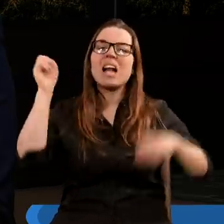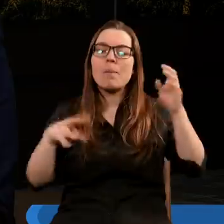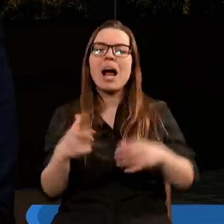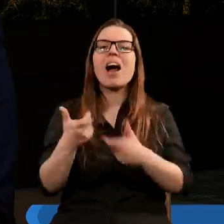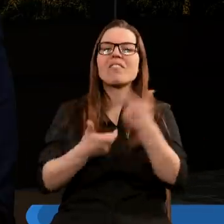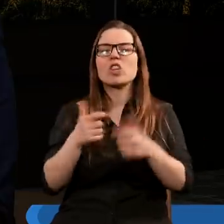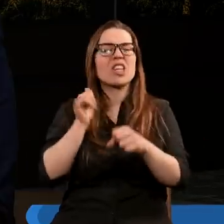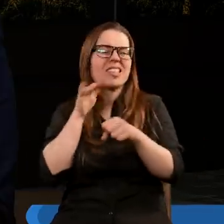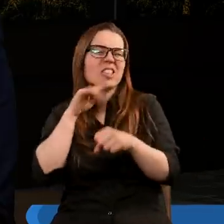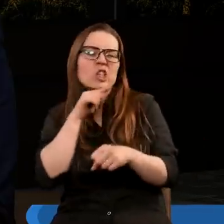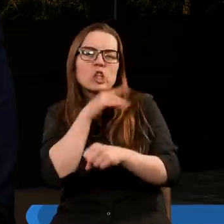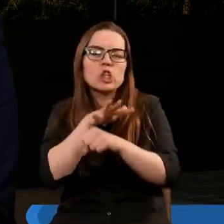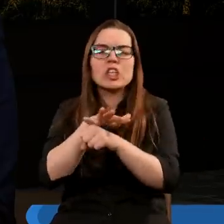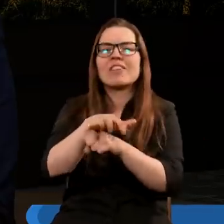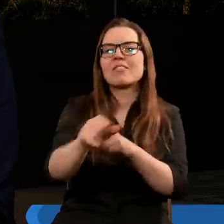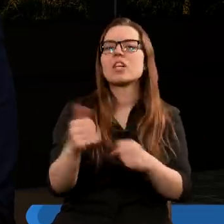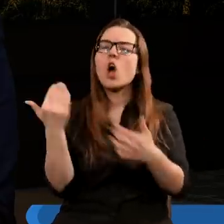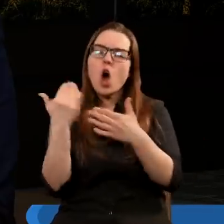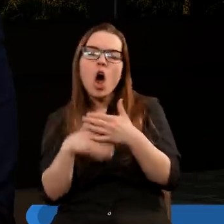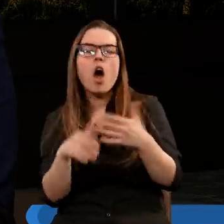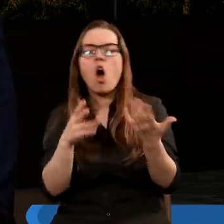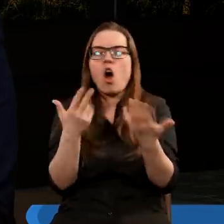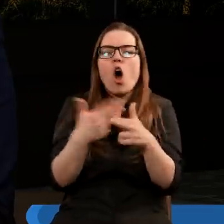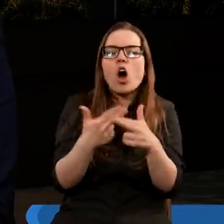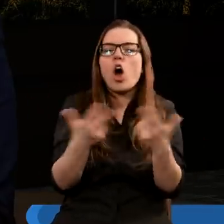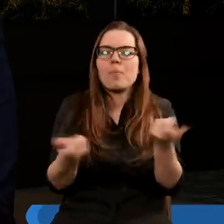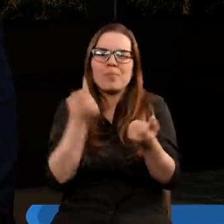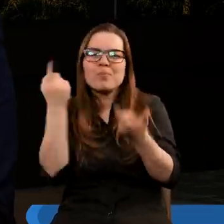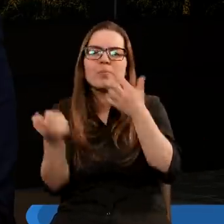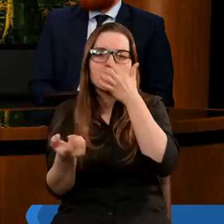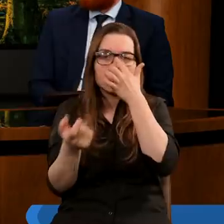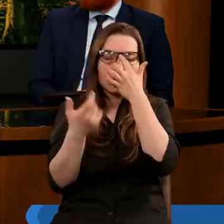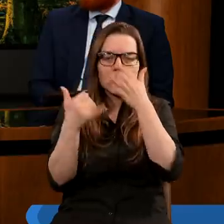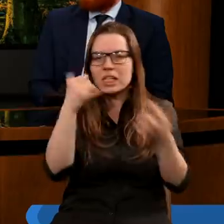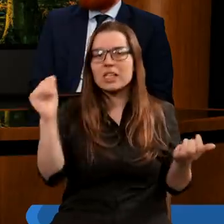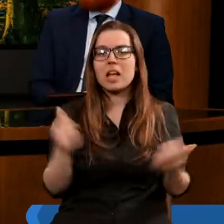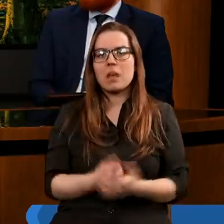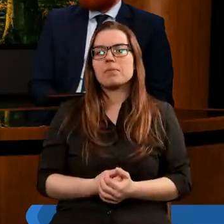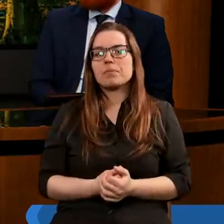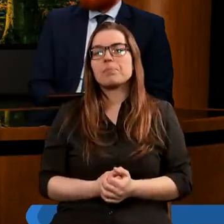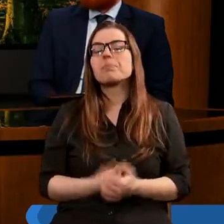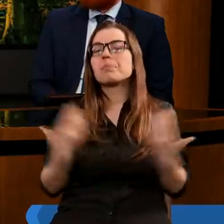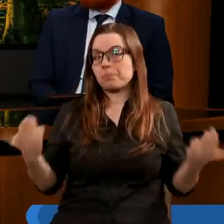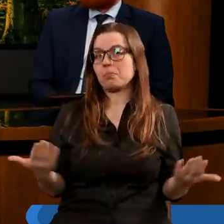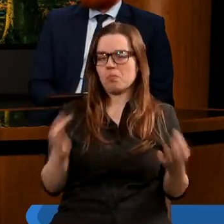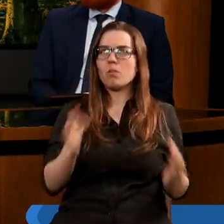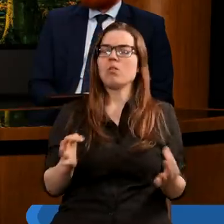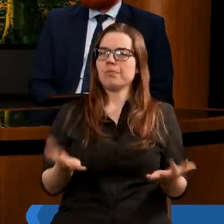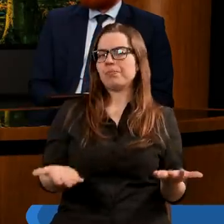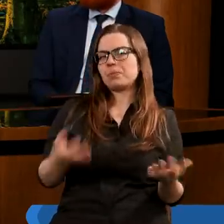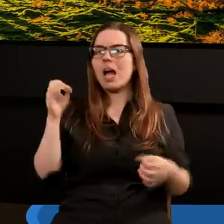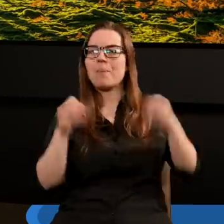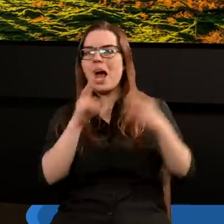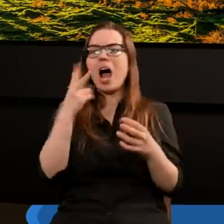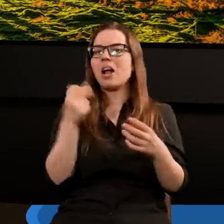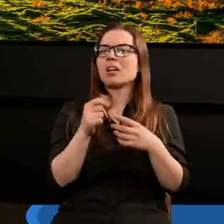krzywdę, wyrządza jakąś szkodę. Czy to choroba, czy to właśnie jakieś gryzonie, czy tym podobne. No okej, ale jeżeli każda plaga jest